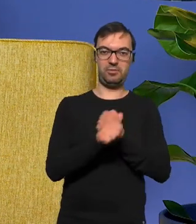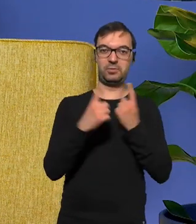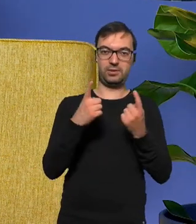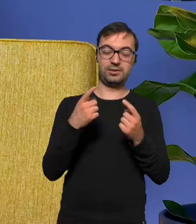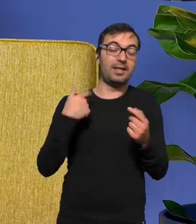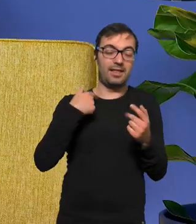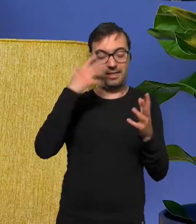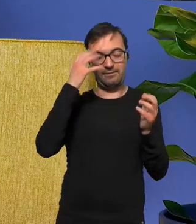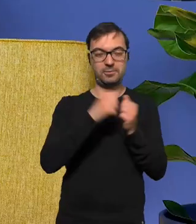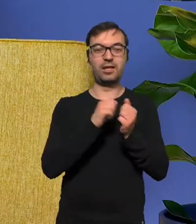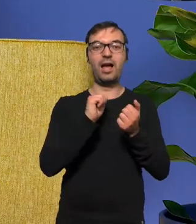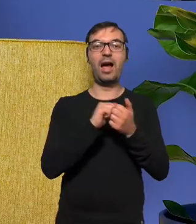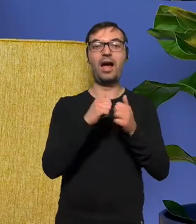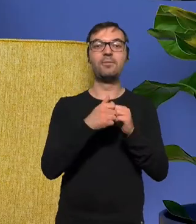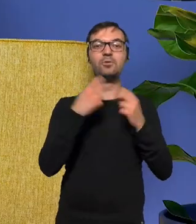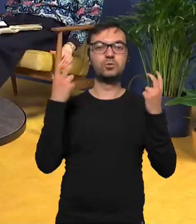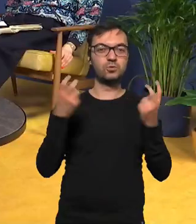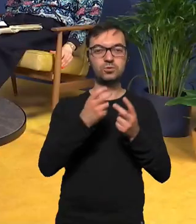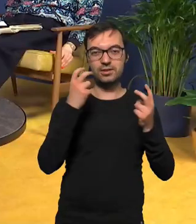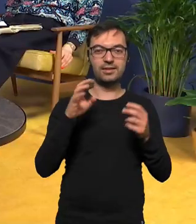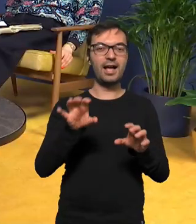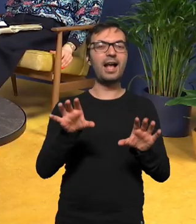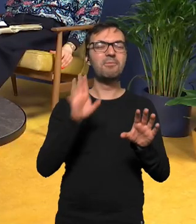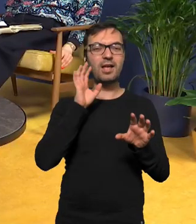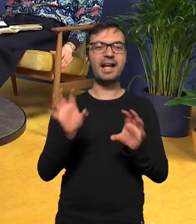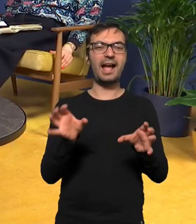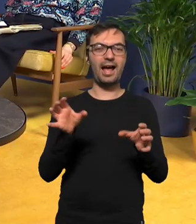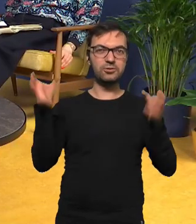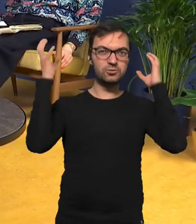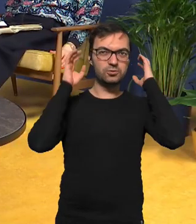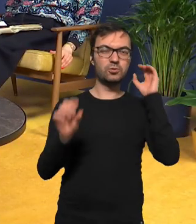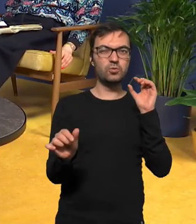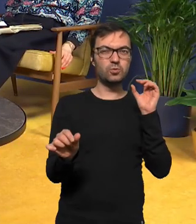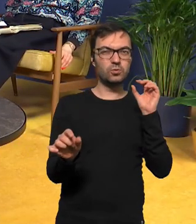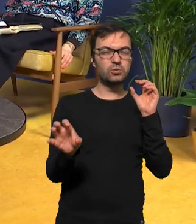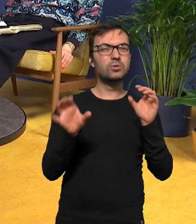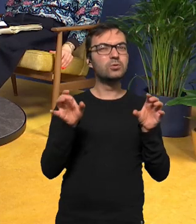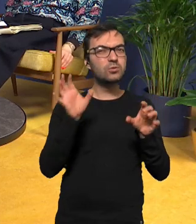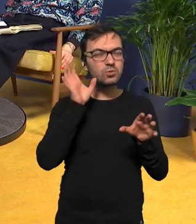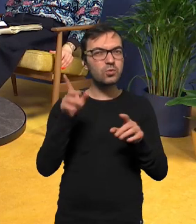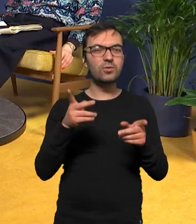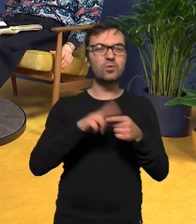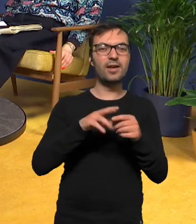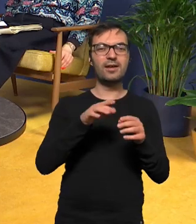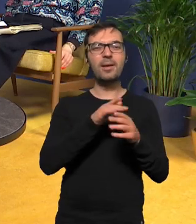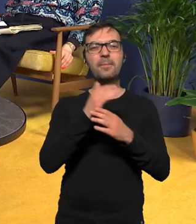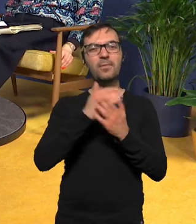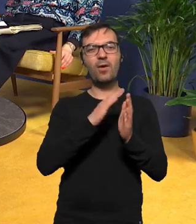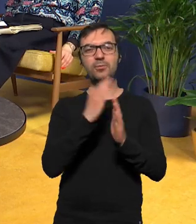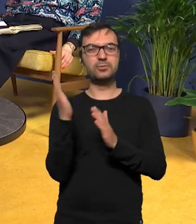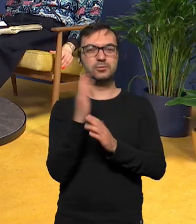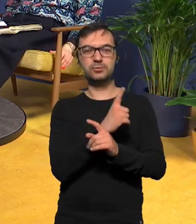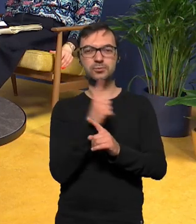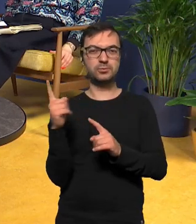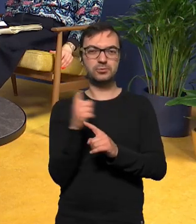wymyśliłem albo szukanie po falach i takie nagle strojenie tutaj słuchasz jednej piosenki tutaj nagle przychodzisz do telewizora no jest to tak